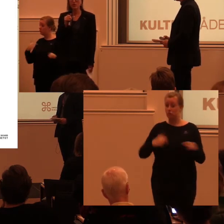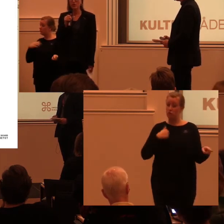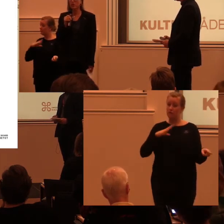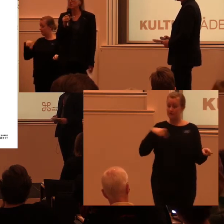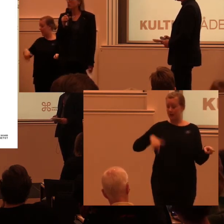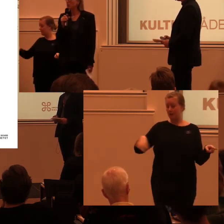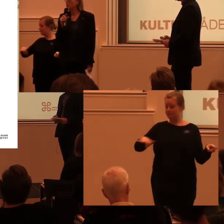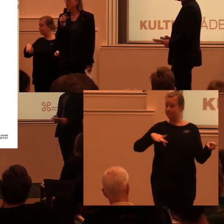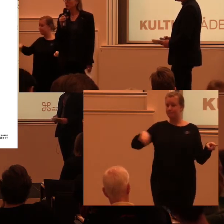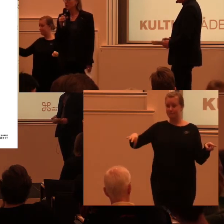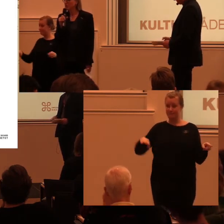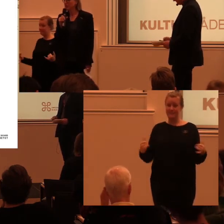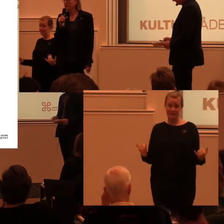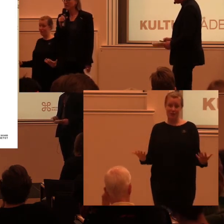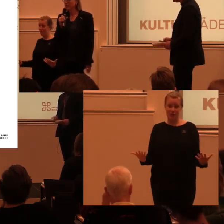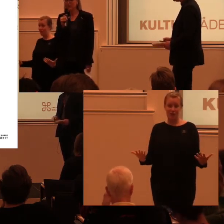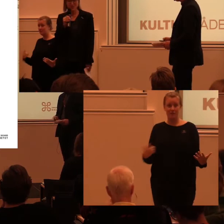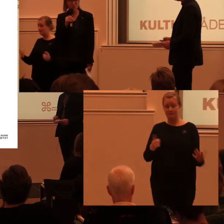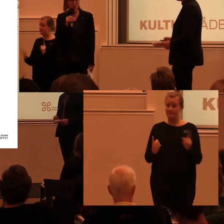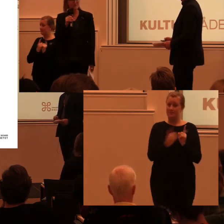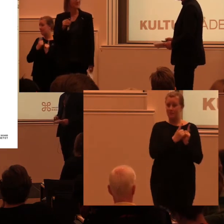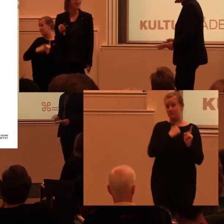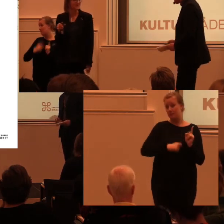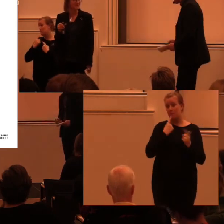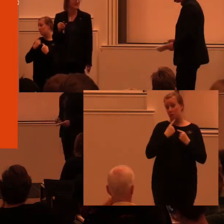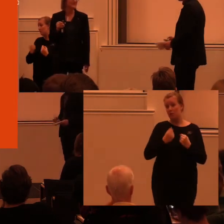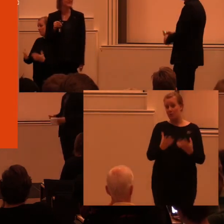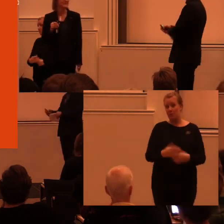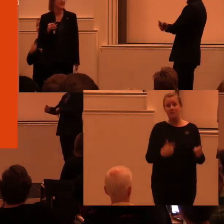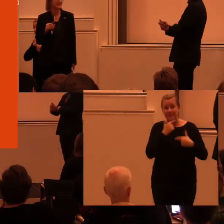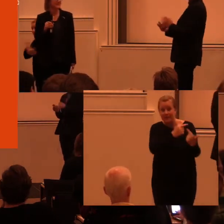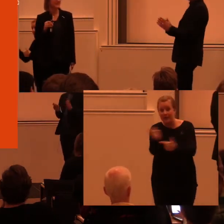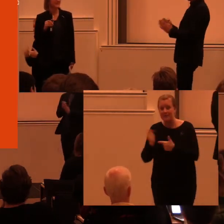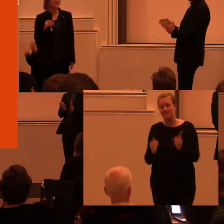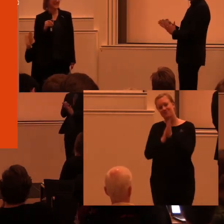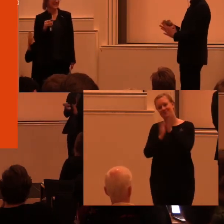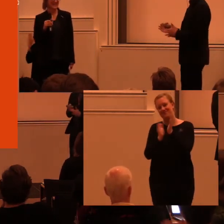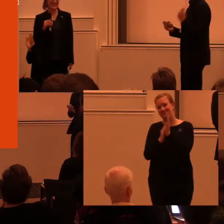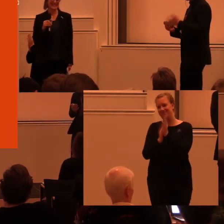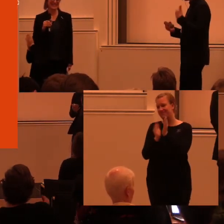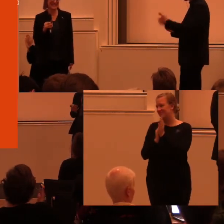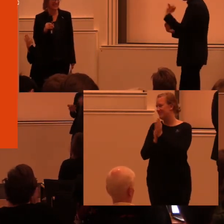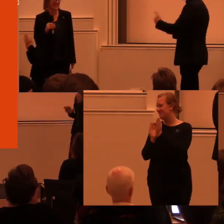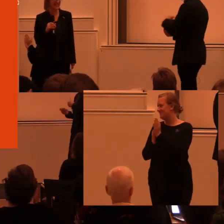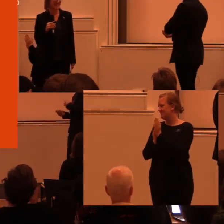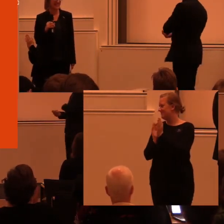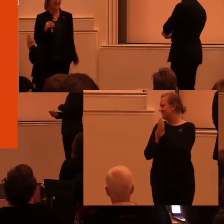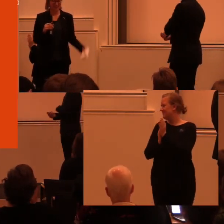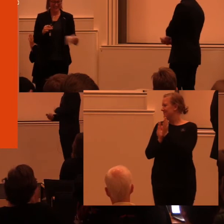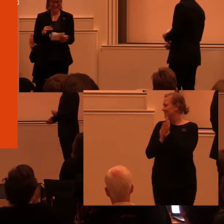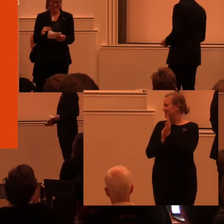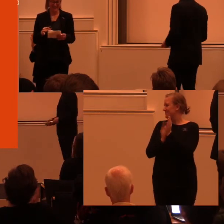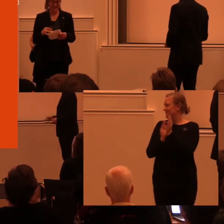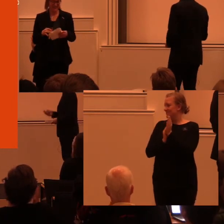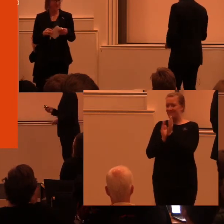dagen. Och ni får komma och prata med mig om ni vill. Tack så mycket. Vi kommer igång lite här